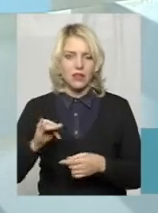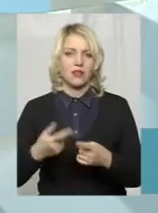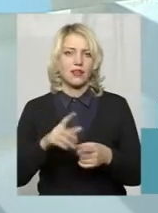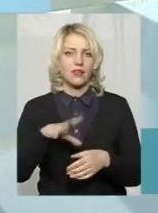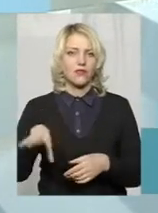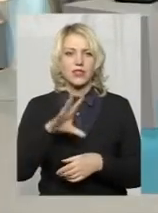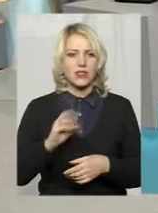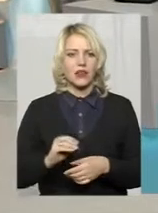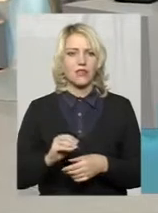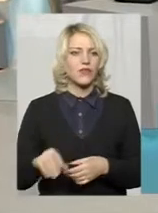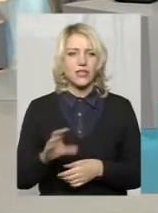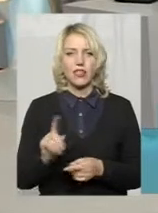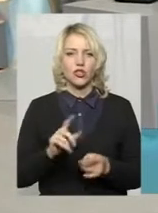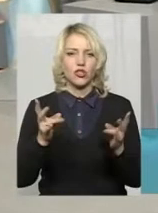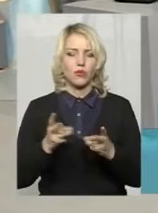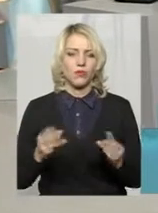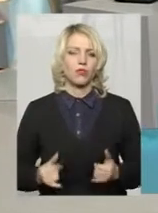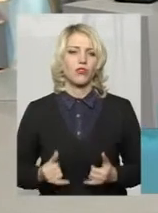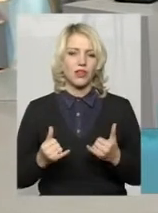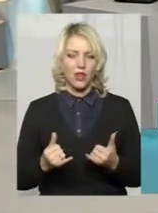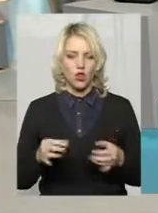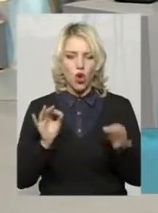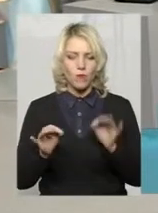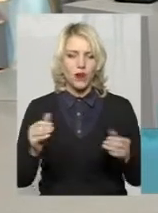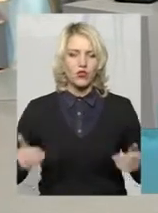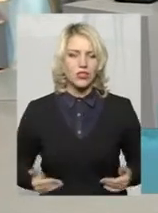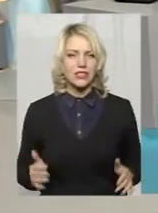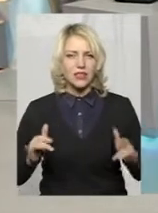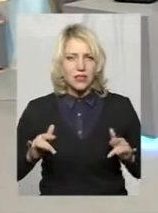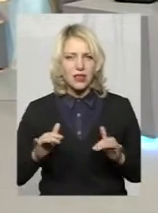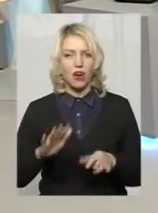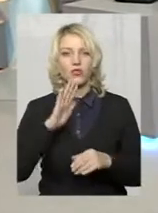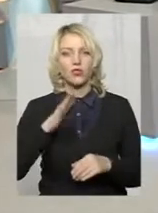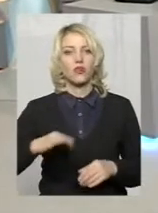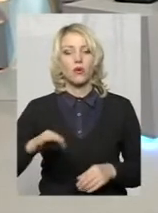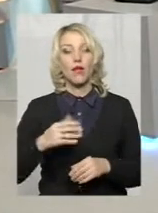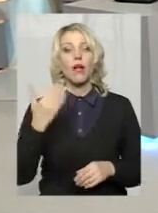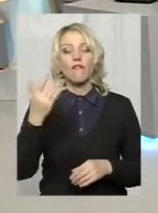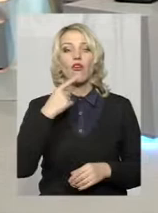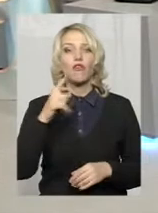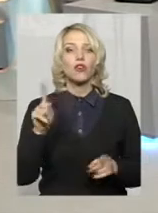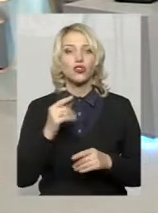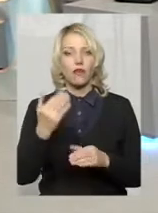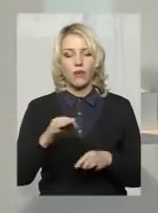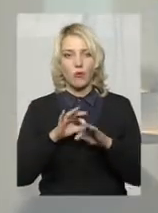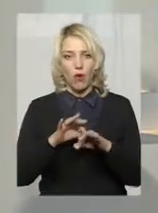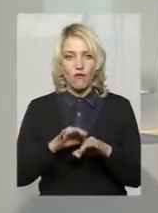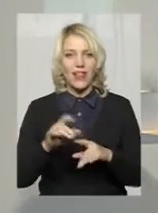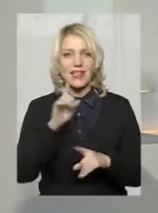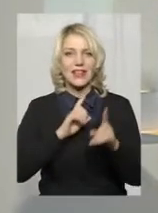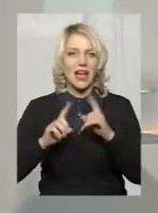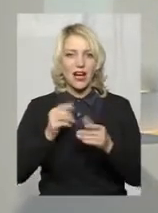ну, і все, що, я ж кажу, все, що необхідно для нормальній життєдіяльності області. Кажете, провели нараду сьогодні, так, із силовиками? Так,